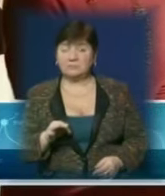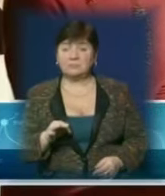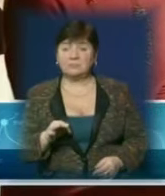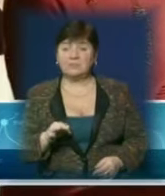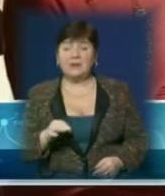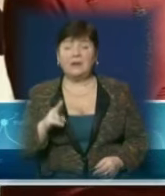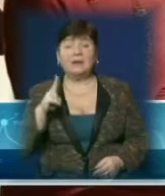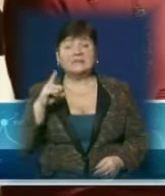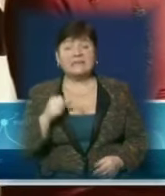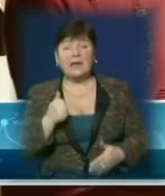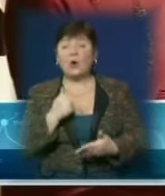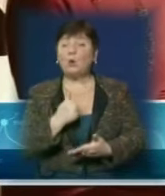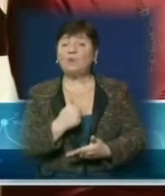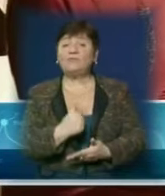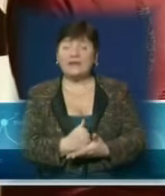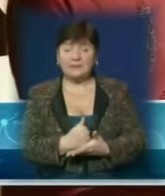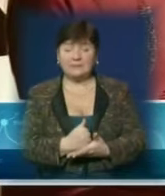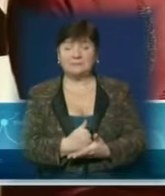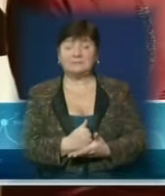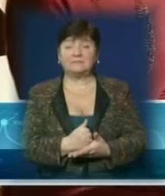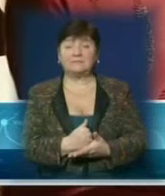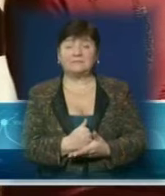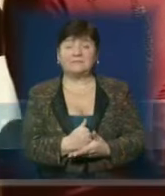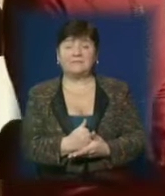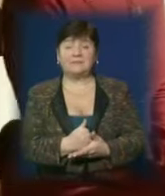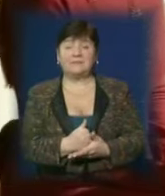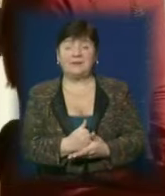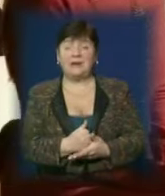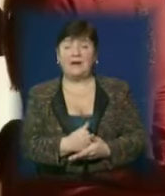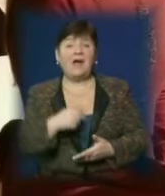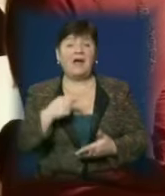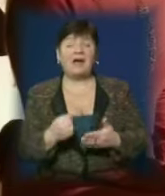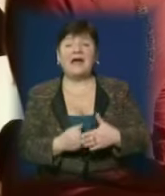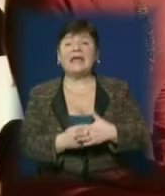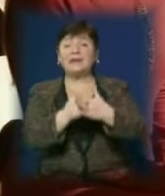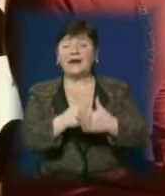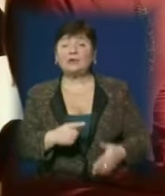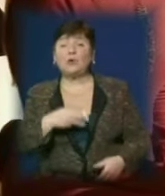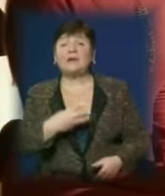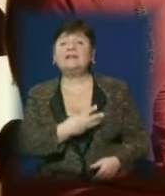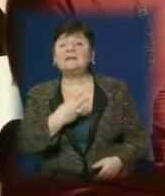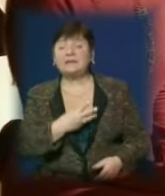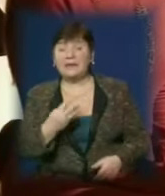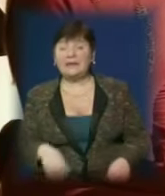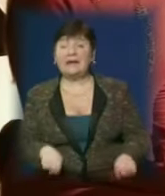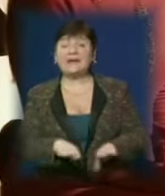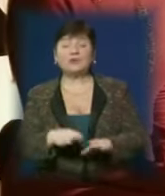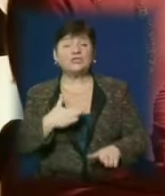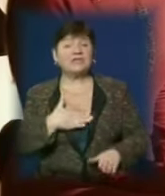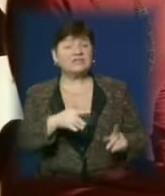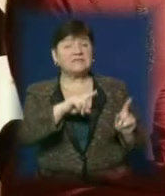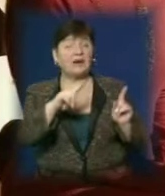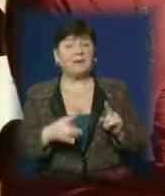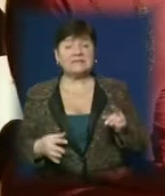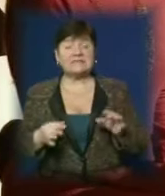Це головний генератор натхнення для цієї роботи. Також це наша закарпатська